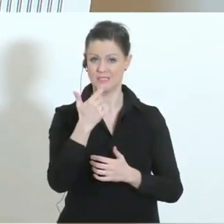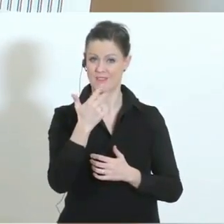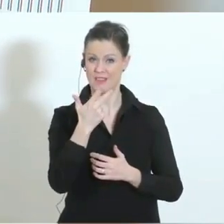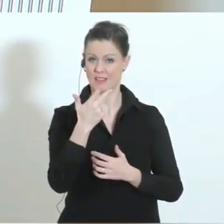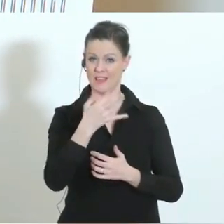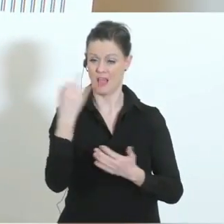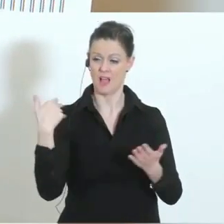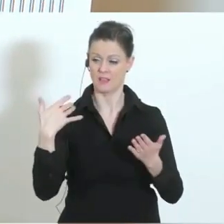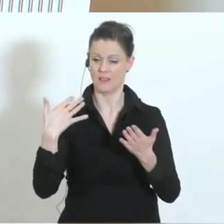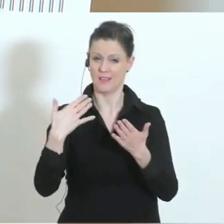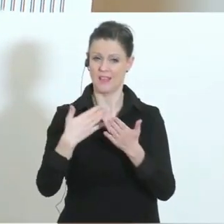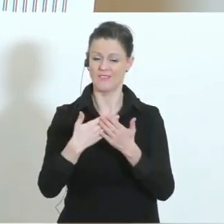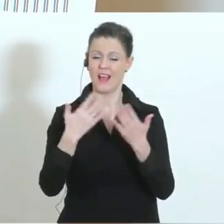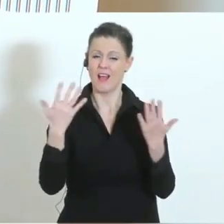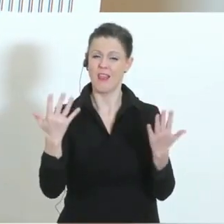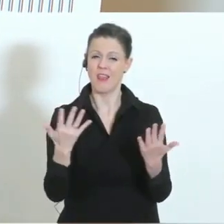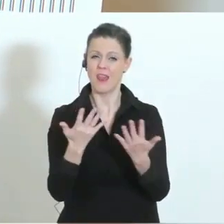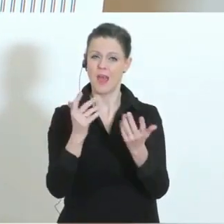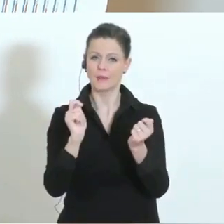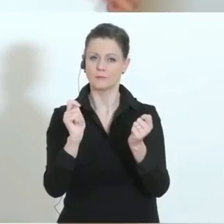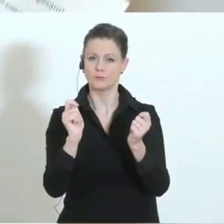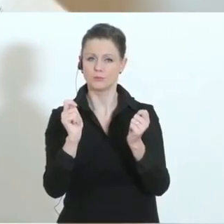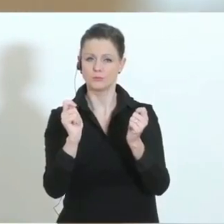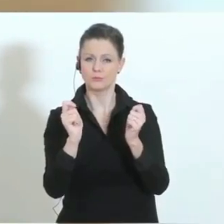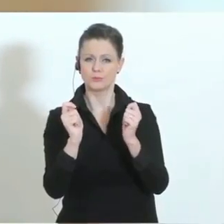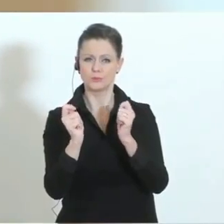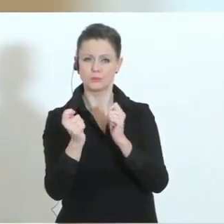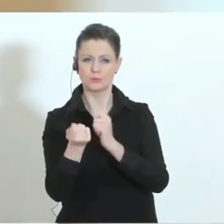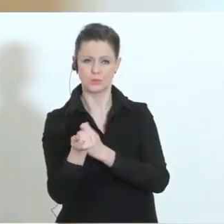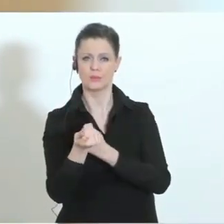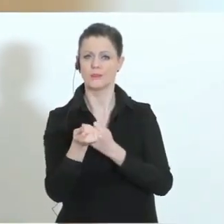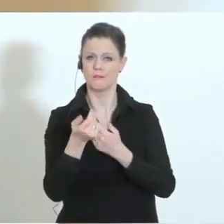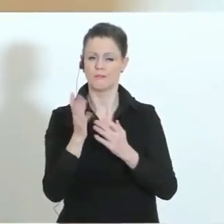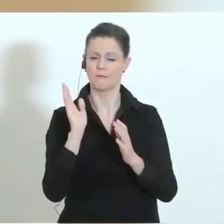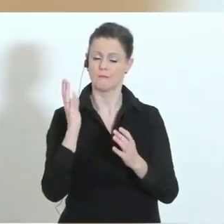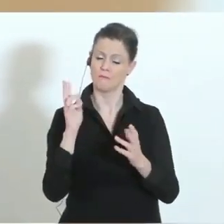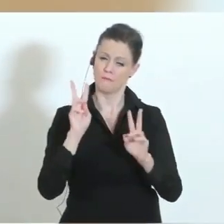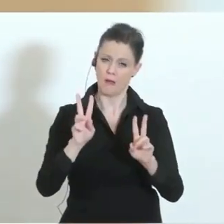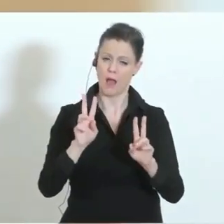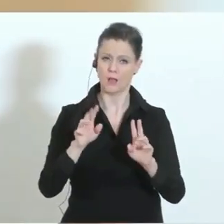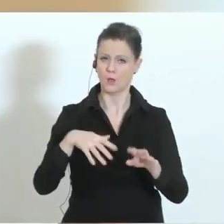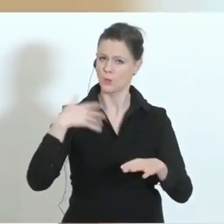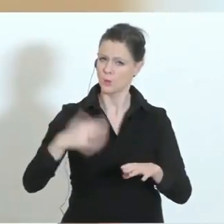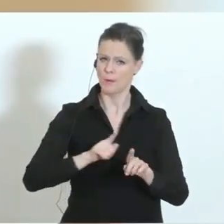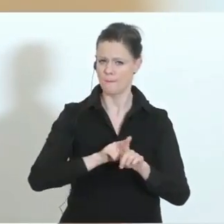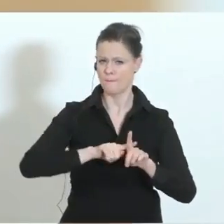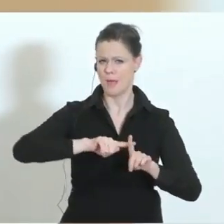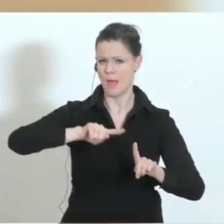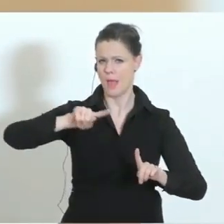hat es erstmals leicht die Veränderung dieser sehr, sehr steilen Kurve zunächst gegeben.